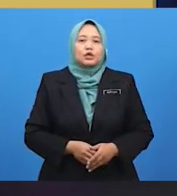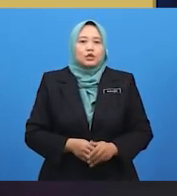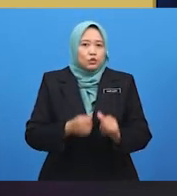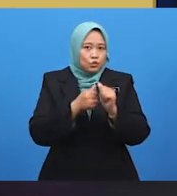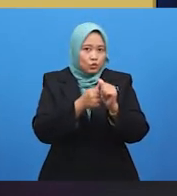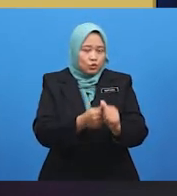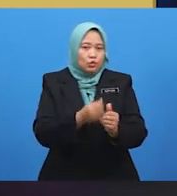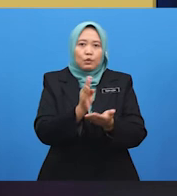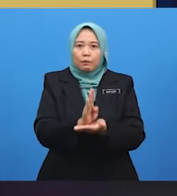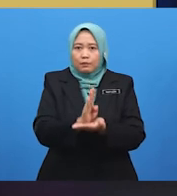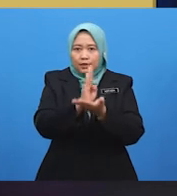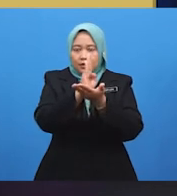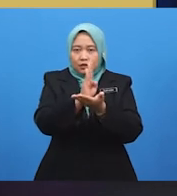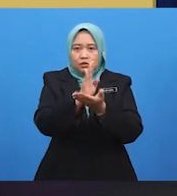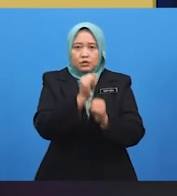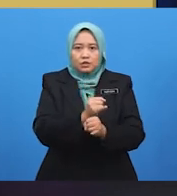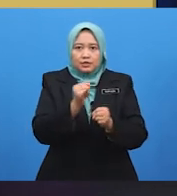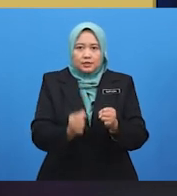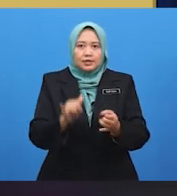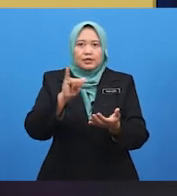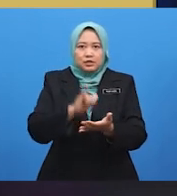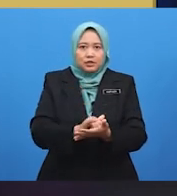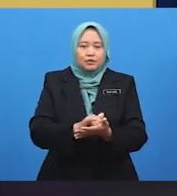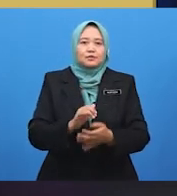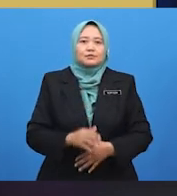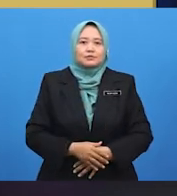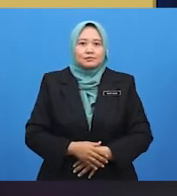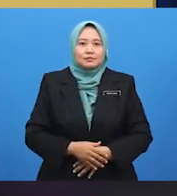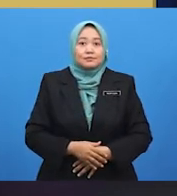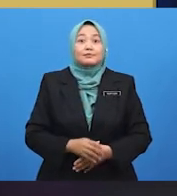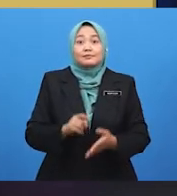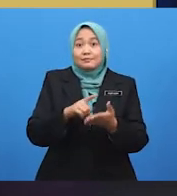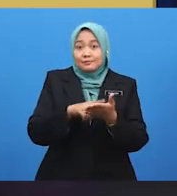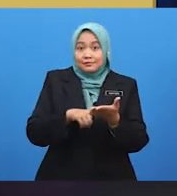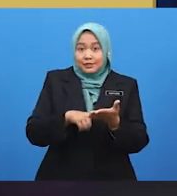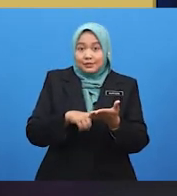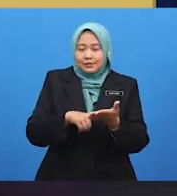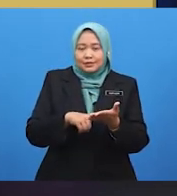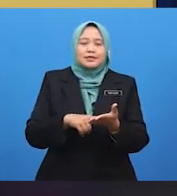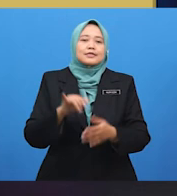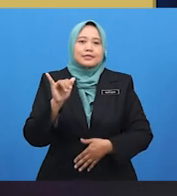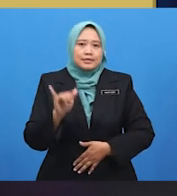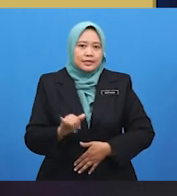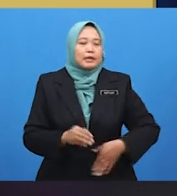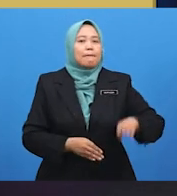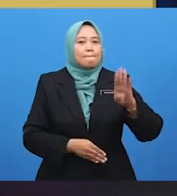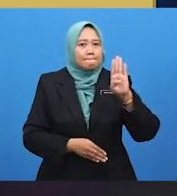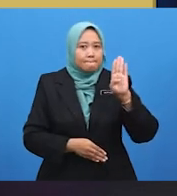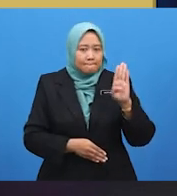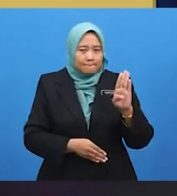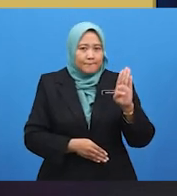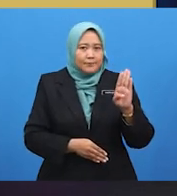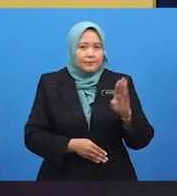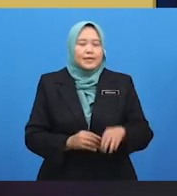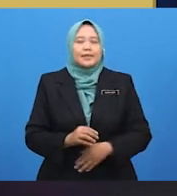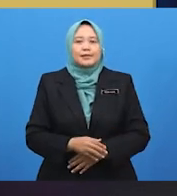membantu jiran tersebut. Apakah jawapannya murid-murid? Ya, betul. Jawapannya